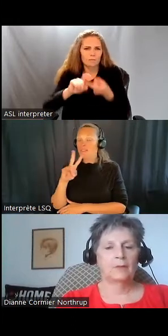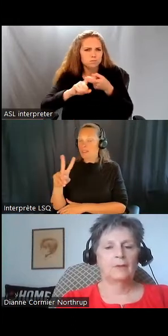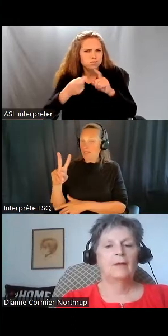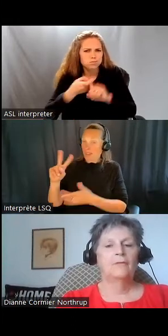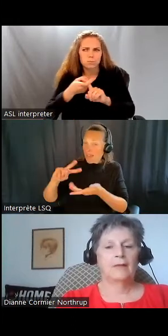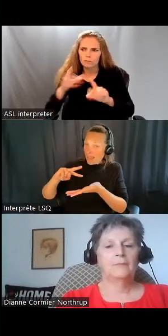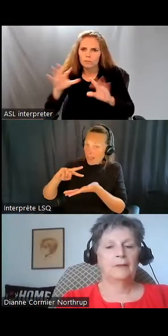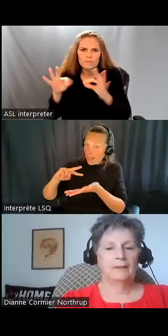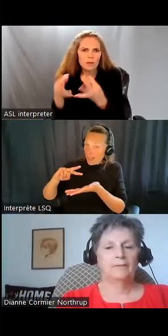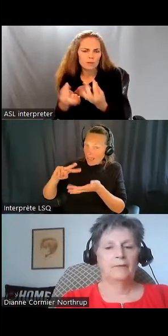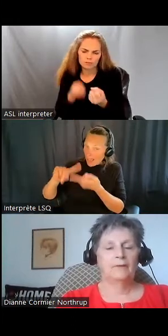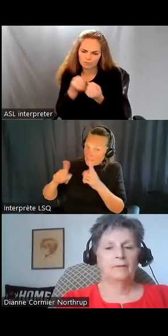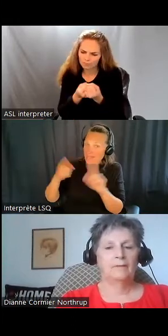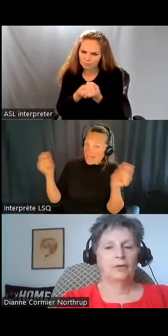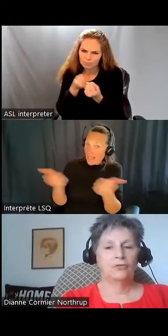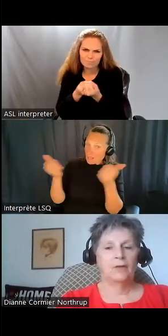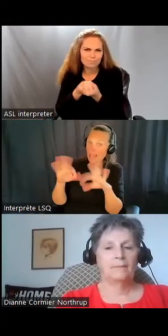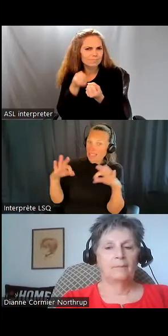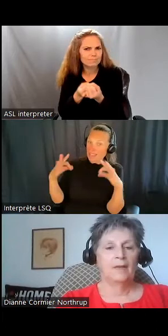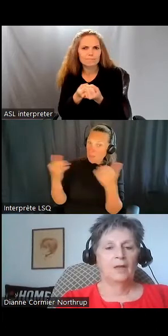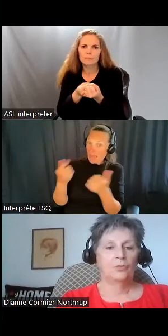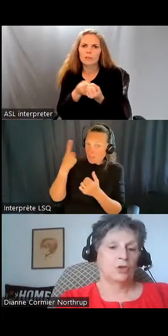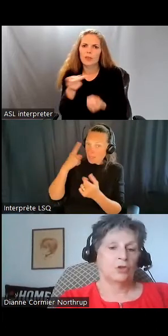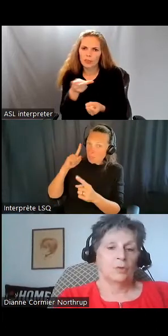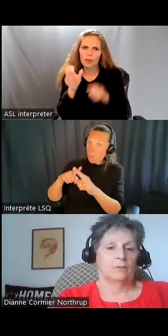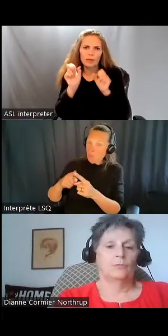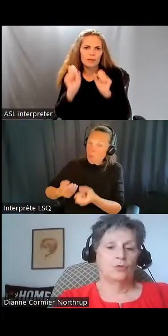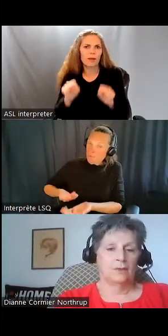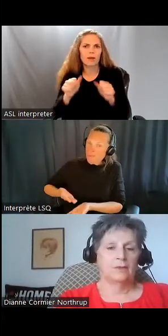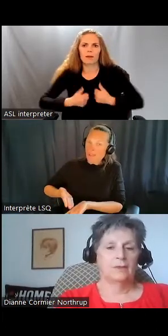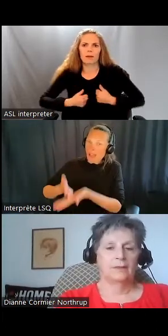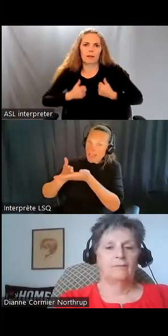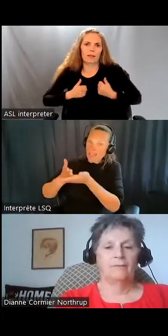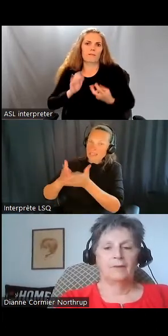prêts à faire tout ce qu'il fallait pour leur permettre de réaliser leur rêve,